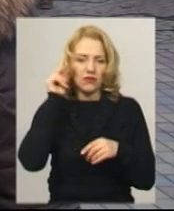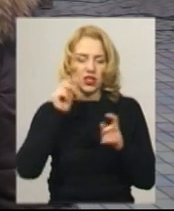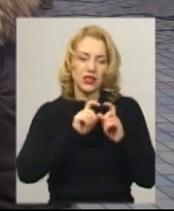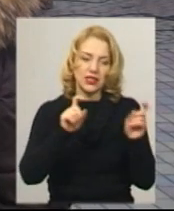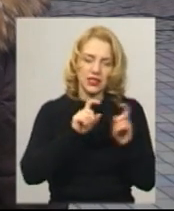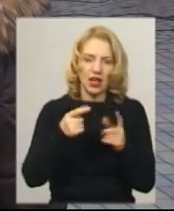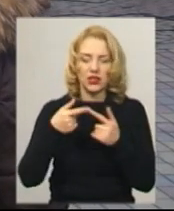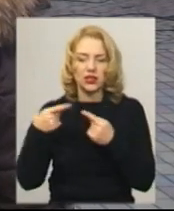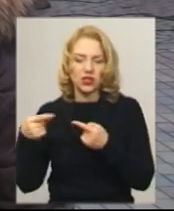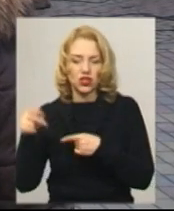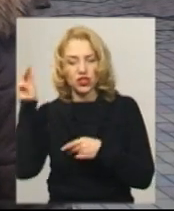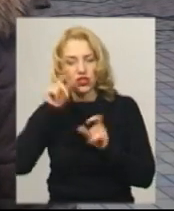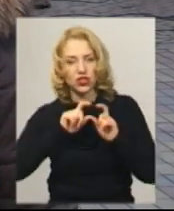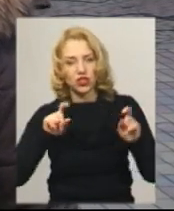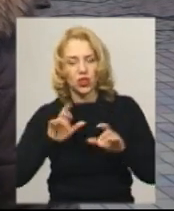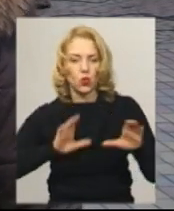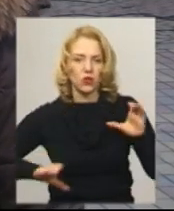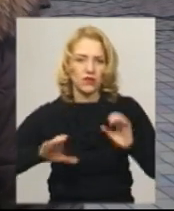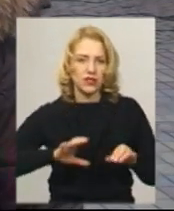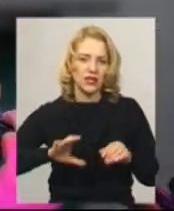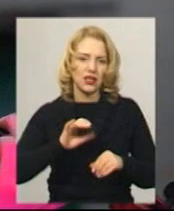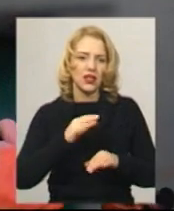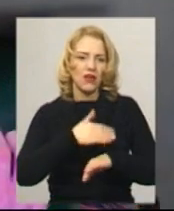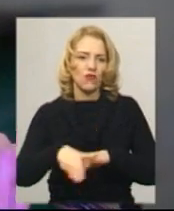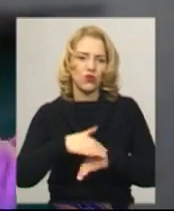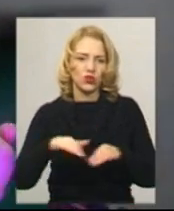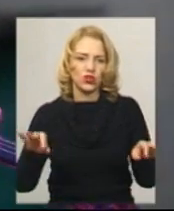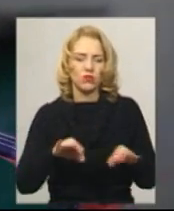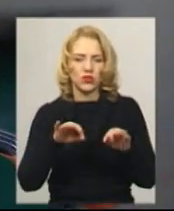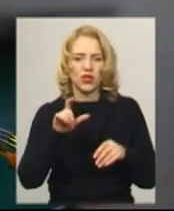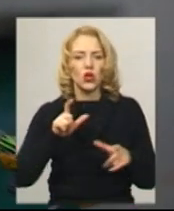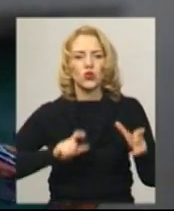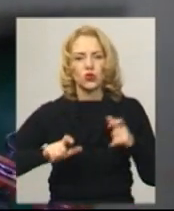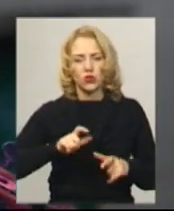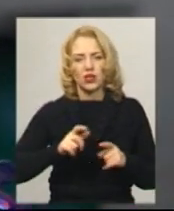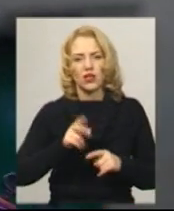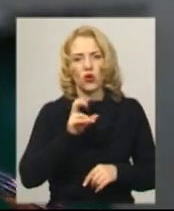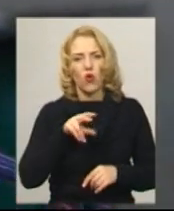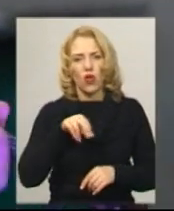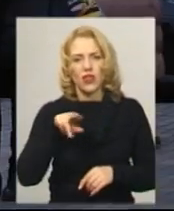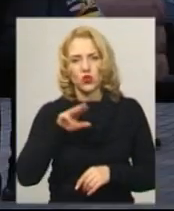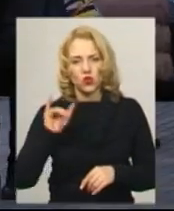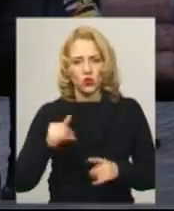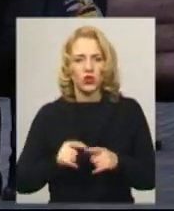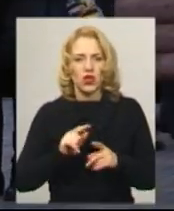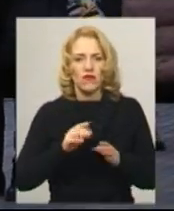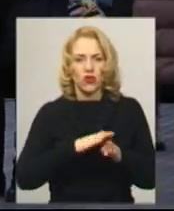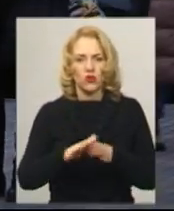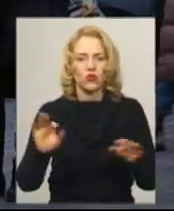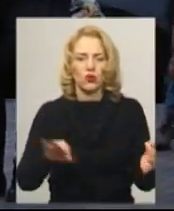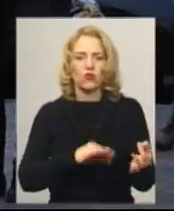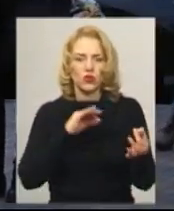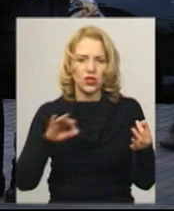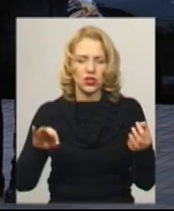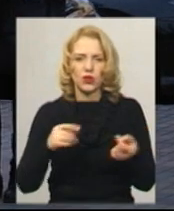шкіл, університетів і вуличні музиканти». Студент коледжу імені Вадислава Заремби Максим Пуша виконав музичні